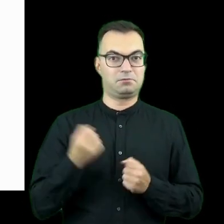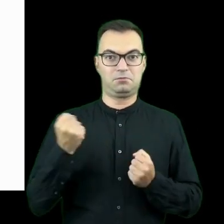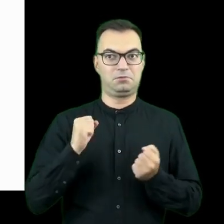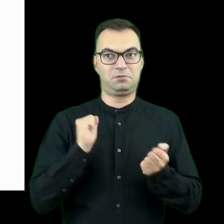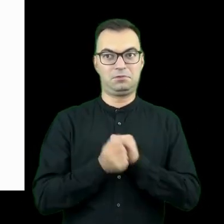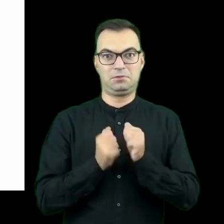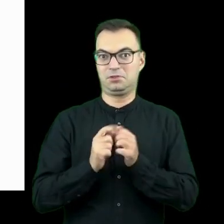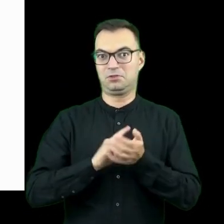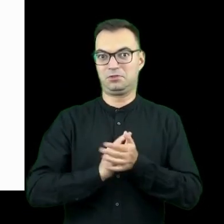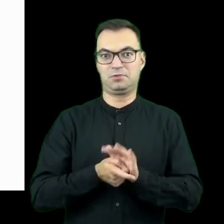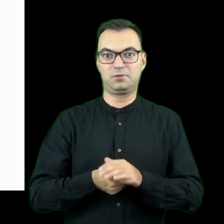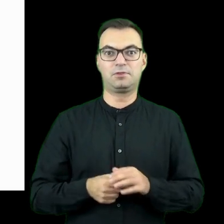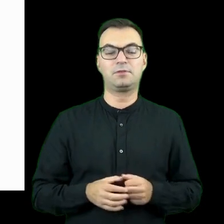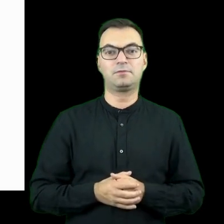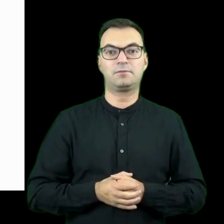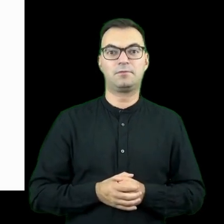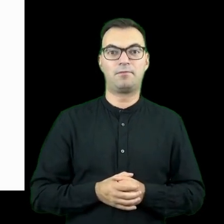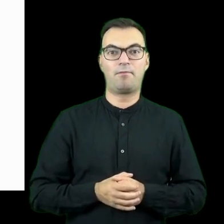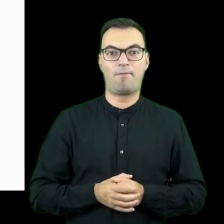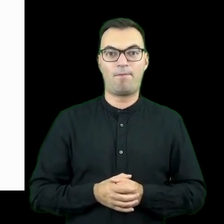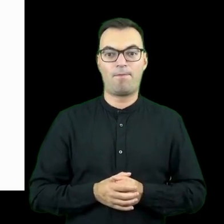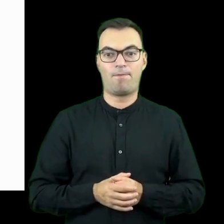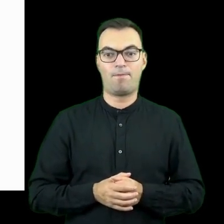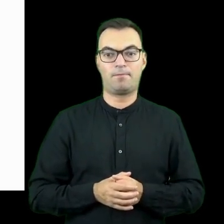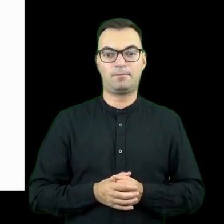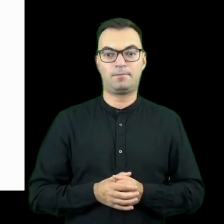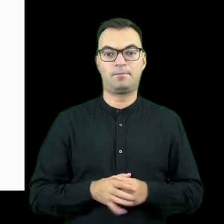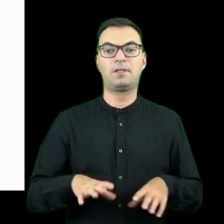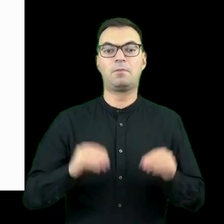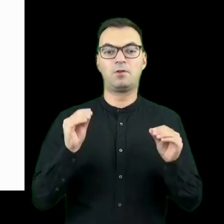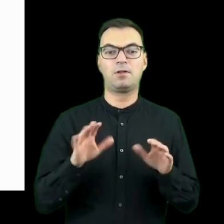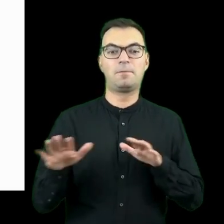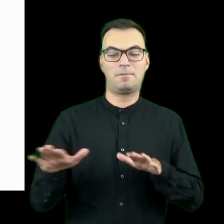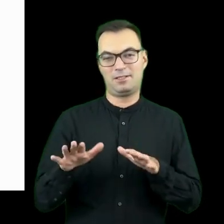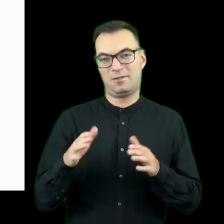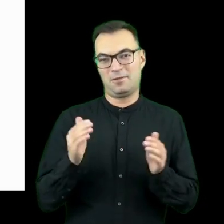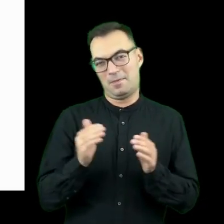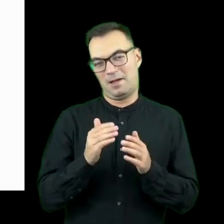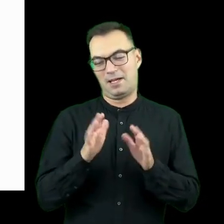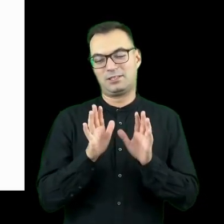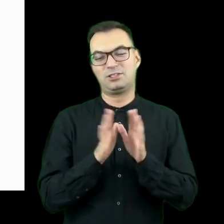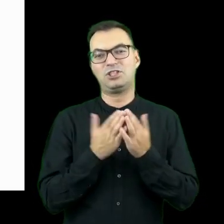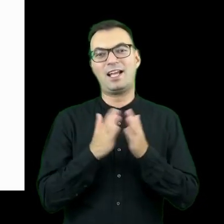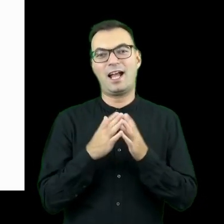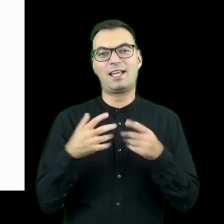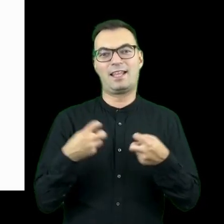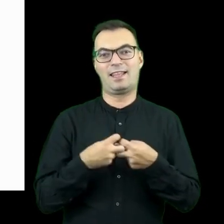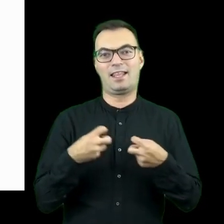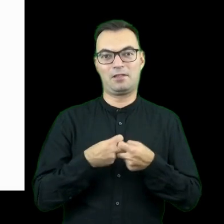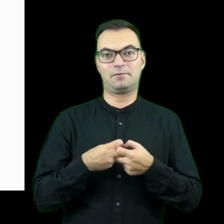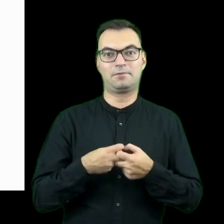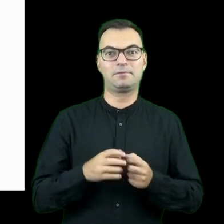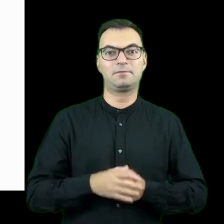dynamicznie na świecie, zaczyna od lokalnej księgarni internetowej. Jakby ktoś odkrył,